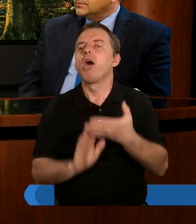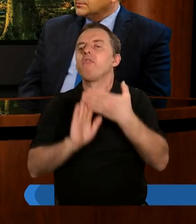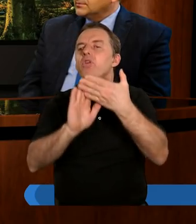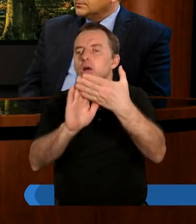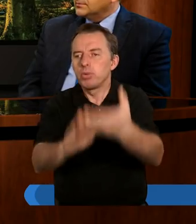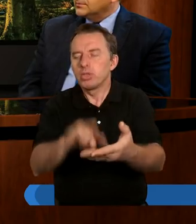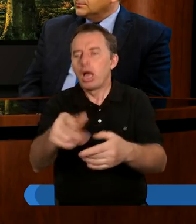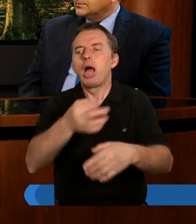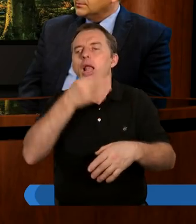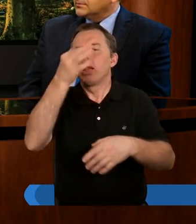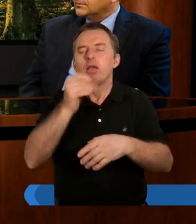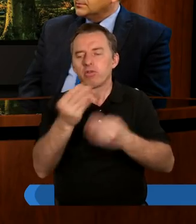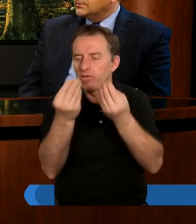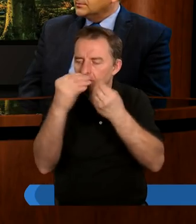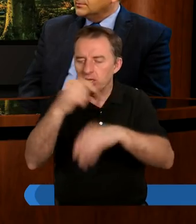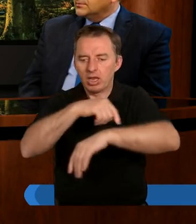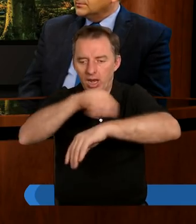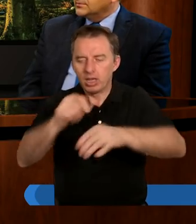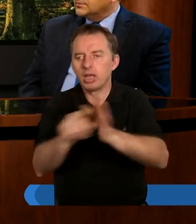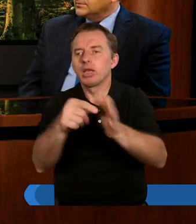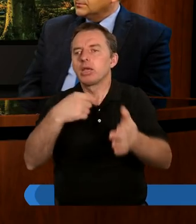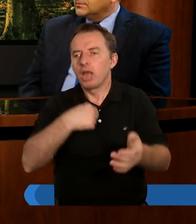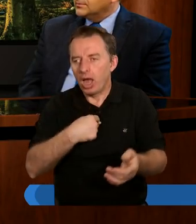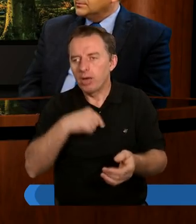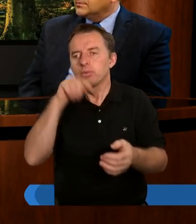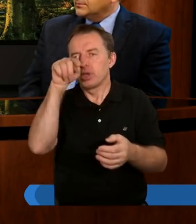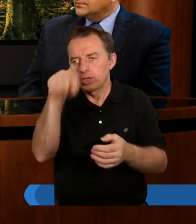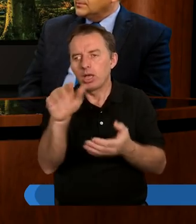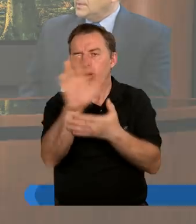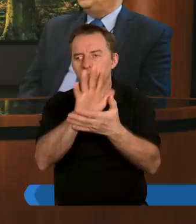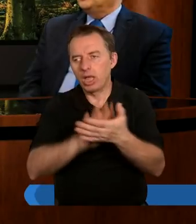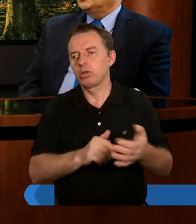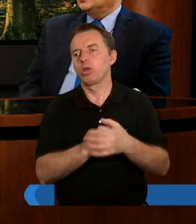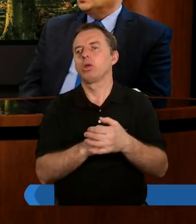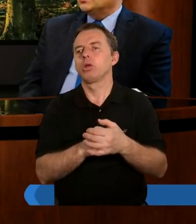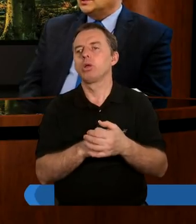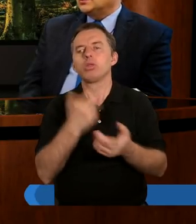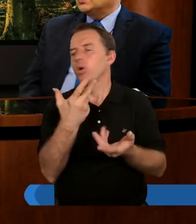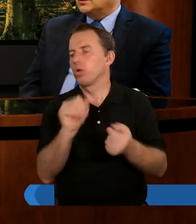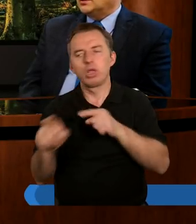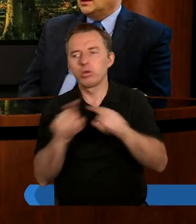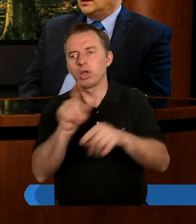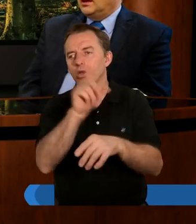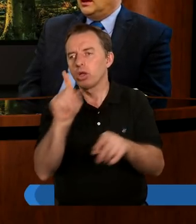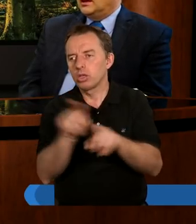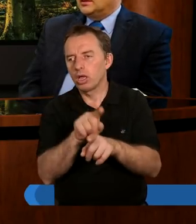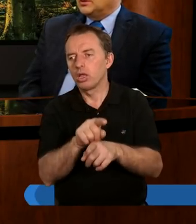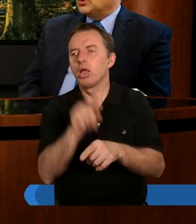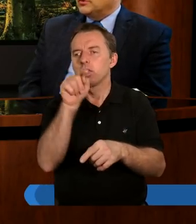To jest taka największa lekcja dla mnie, jedna z wielu z tego tekstu. To też nie oznacza, że